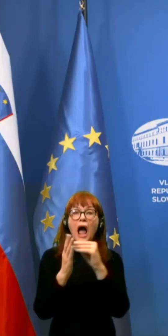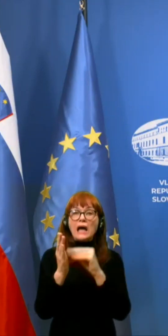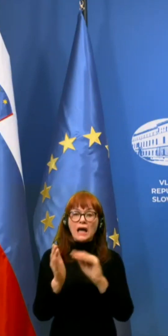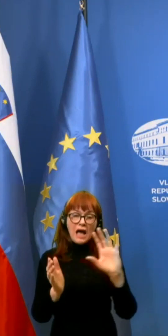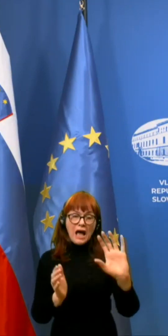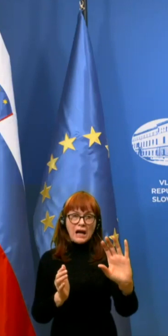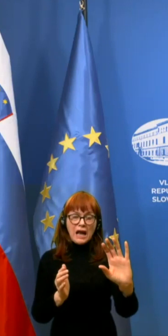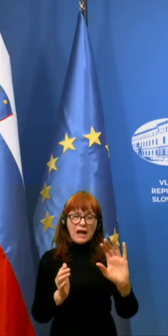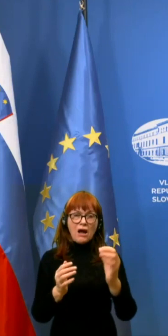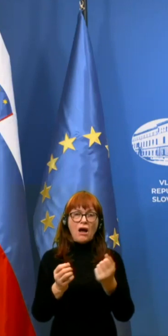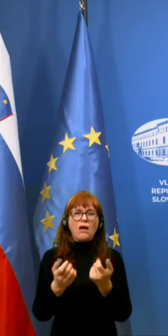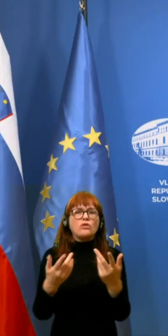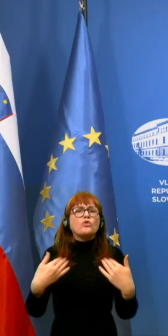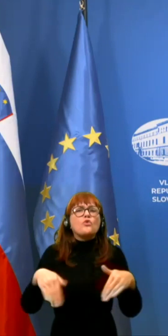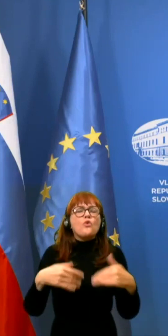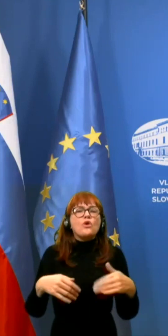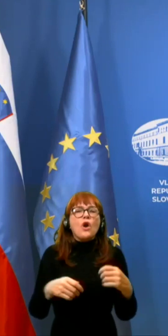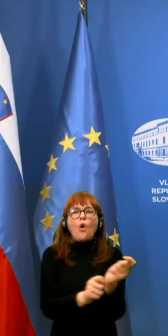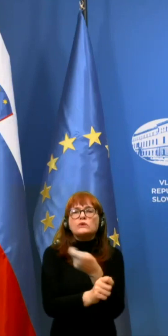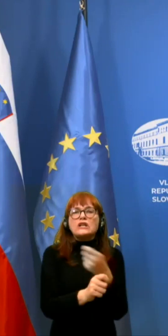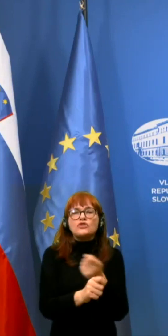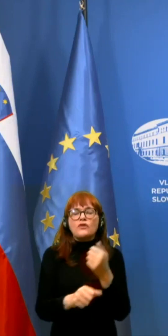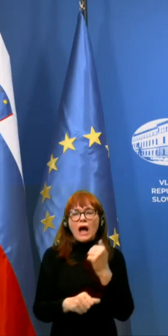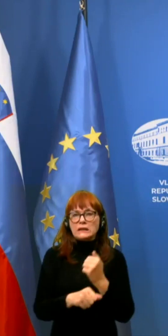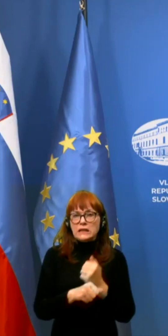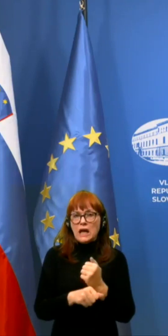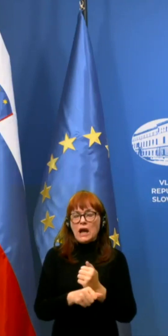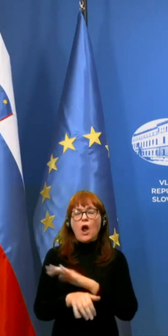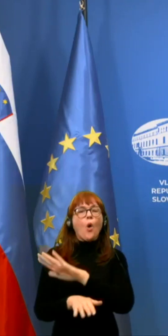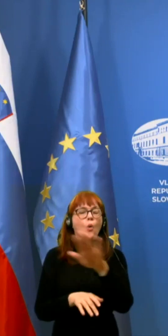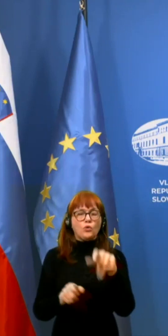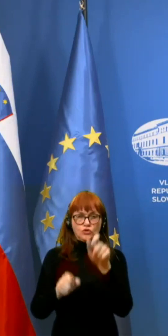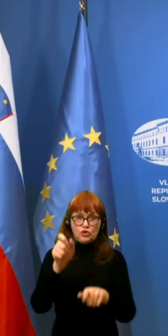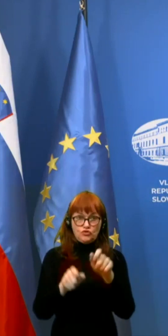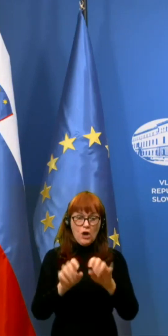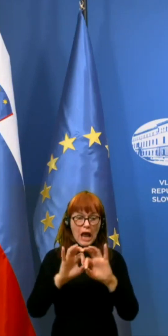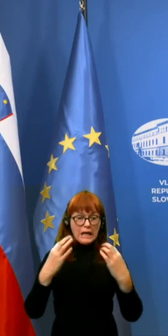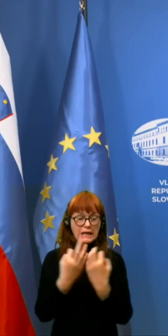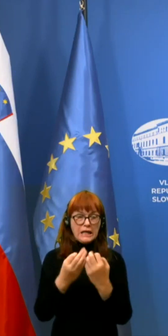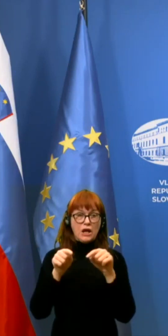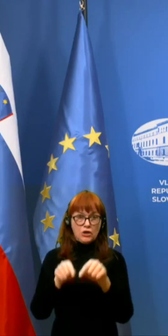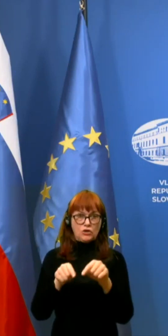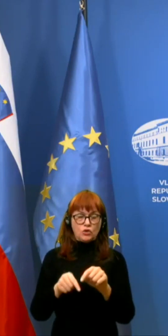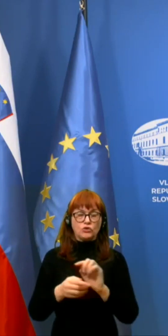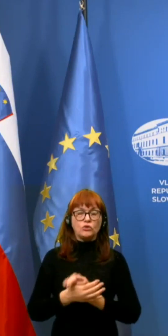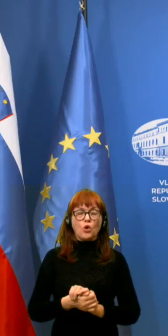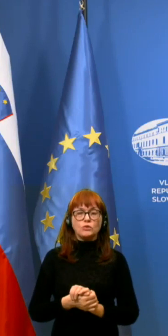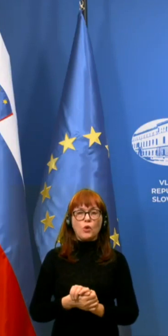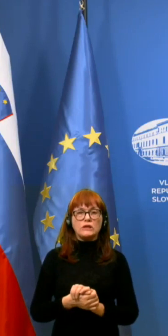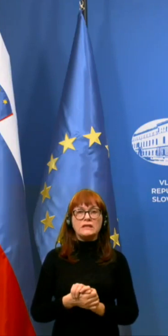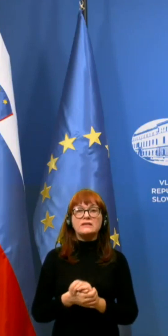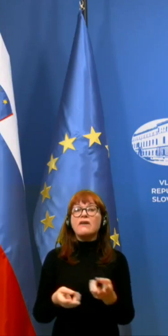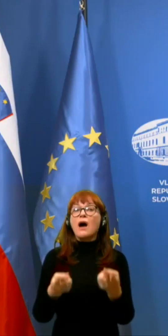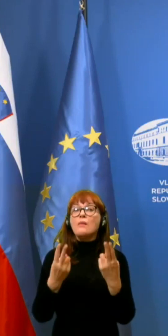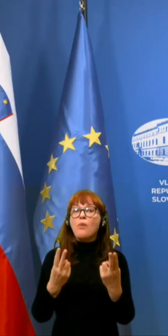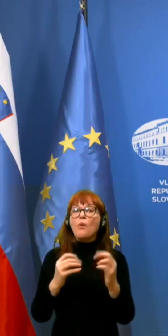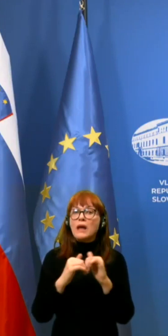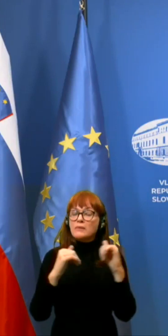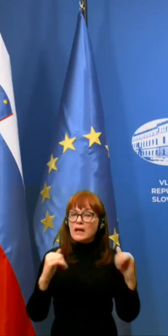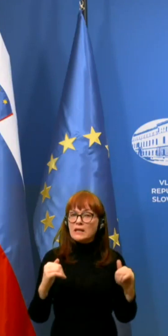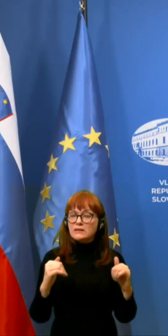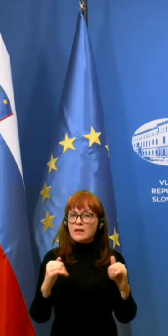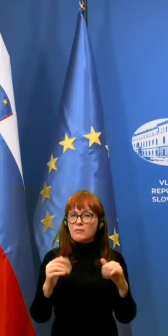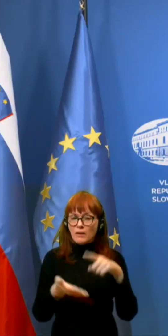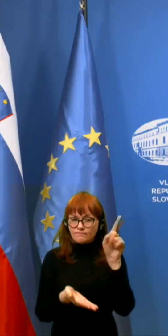neke nujna vzdržovalna dela tudi vsi, tako trženo vsi člani gospodinstva. Zdaj, pomembna izjema, ki je